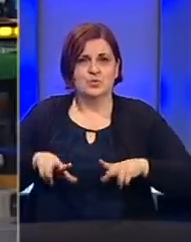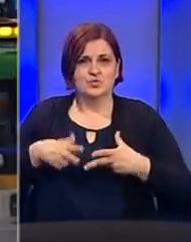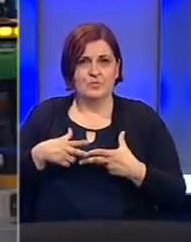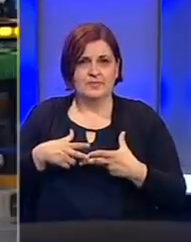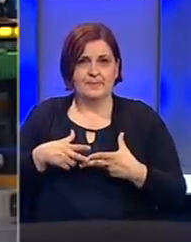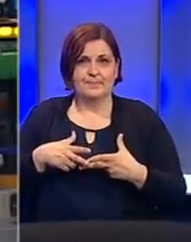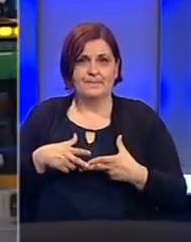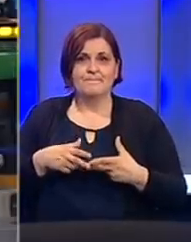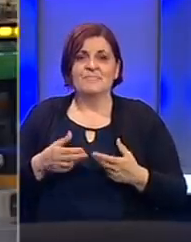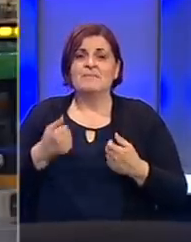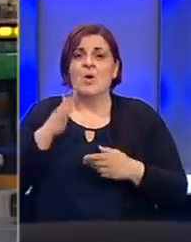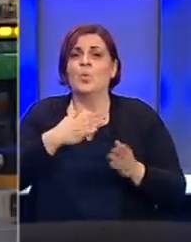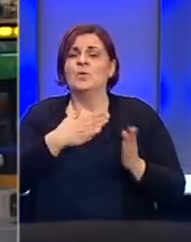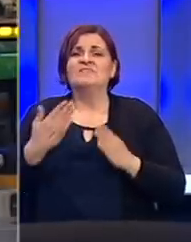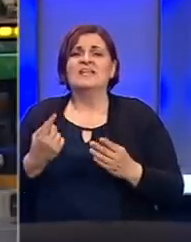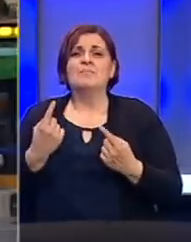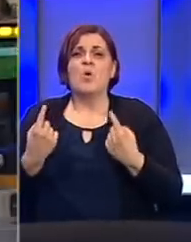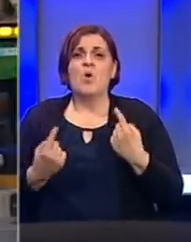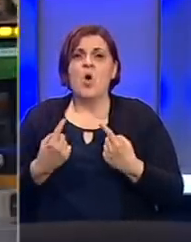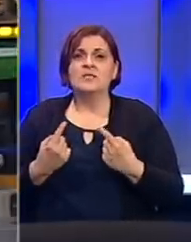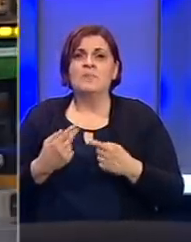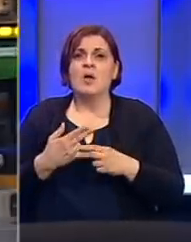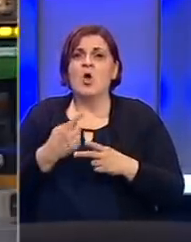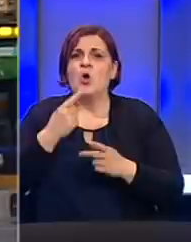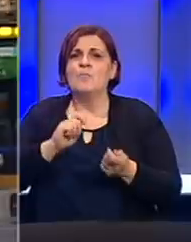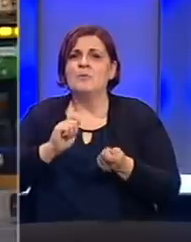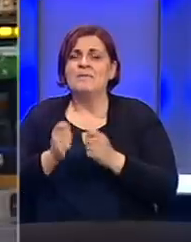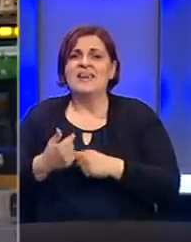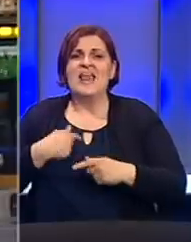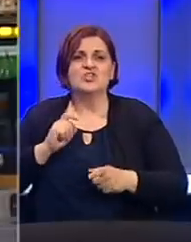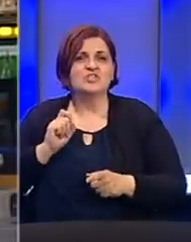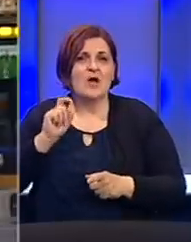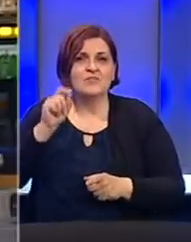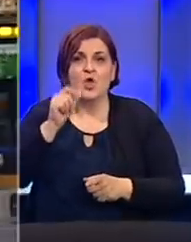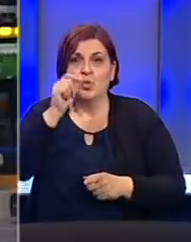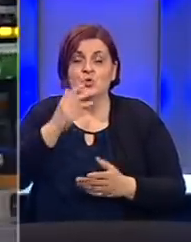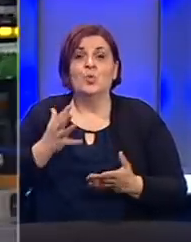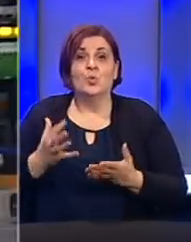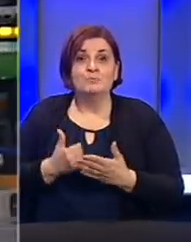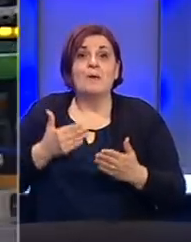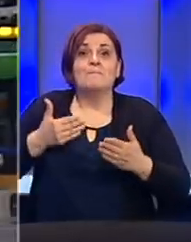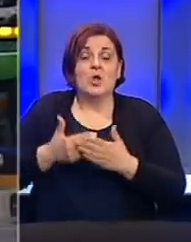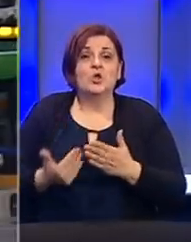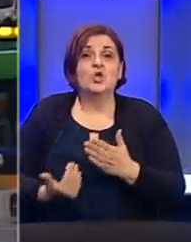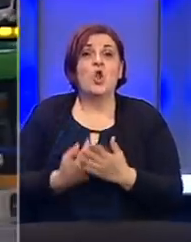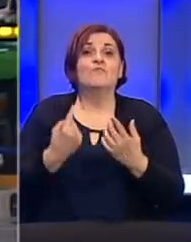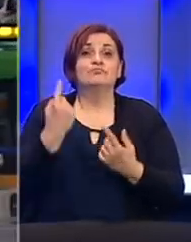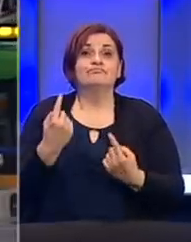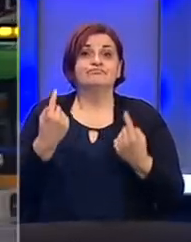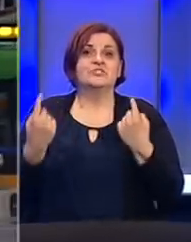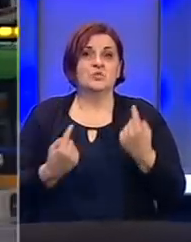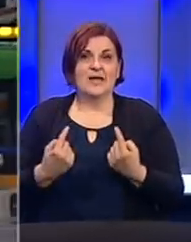ljudskog života. Ipak i u izvanrednim okolnostima koje potpuno mijenjaju našu svakodnevnicu ljudi se uspjevaju prilagoditi